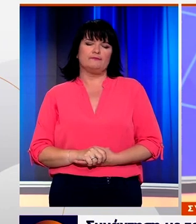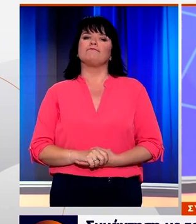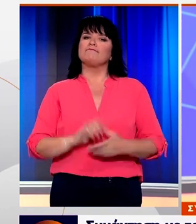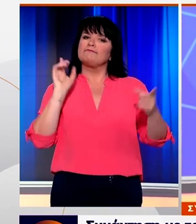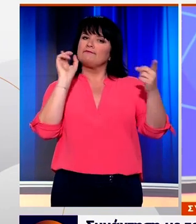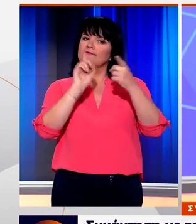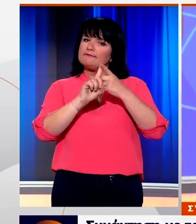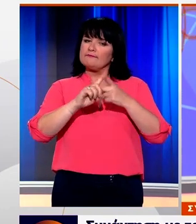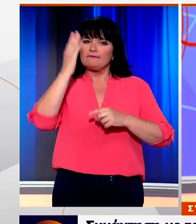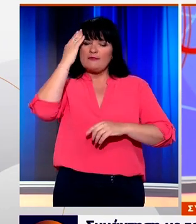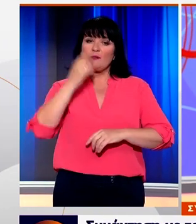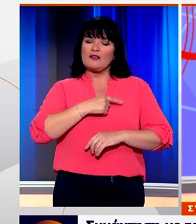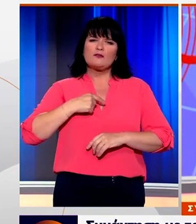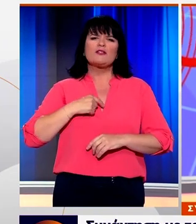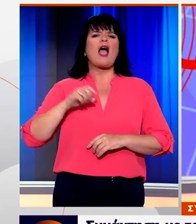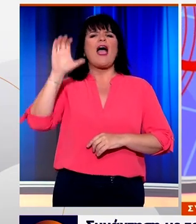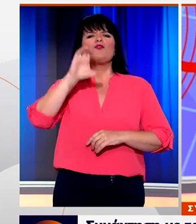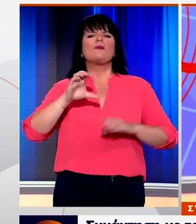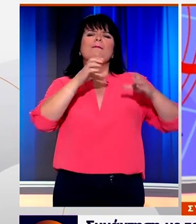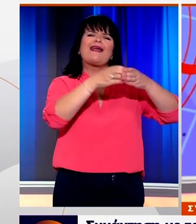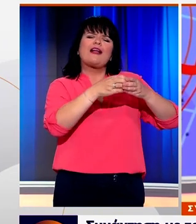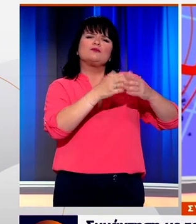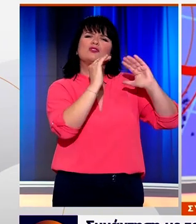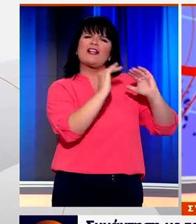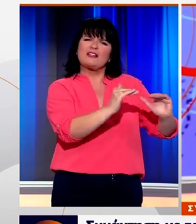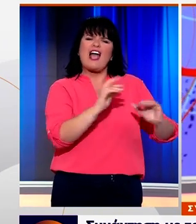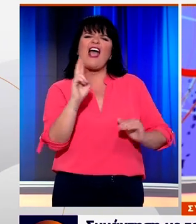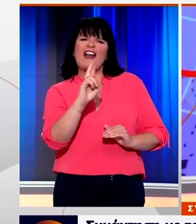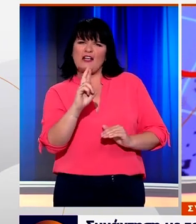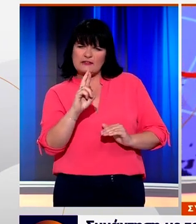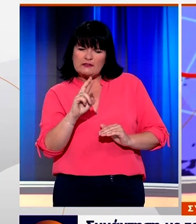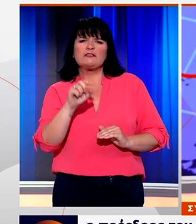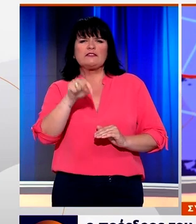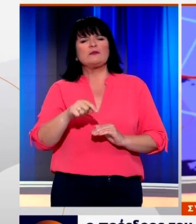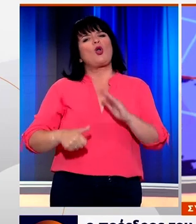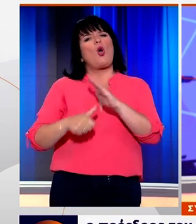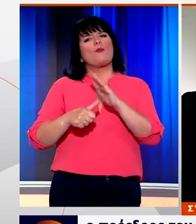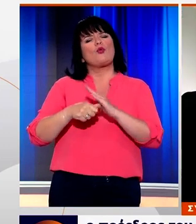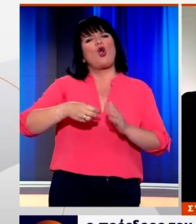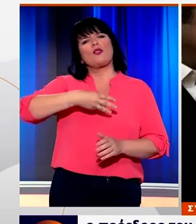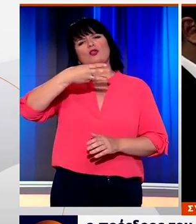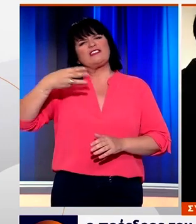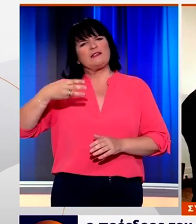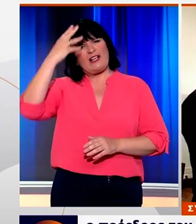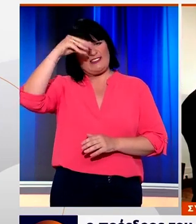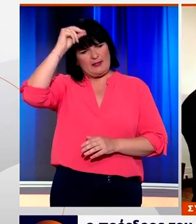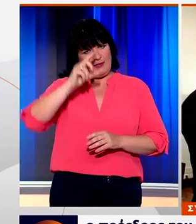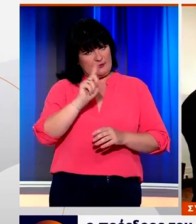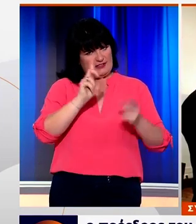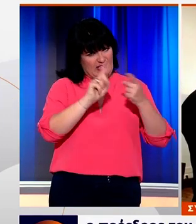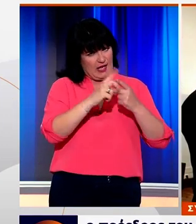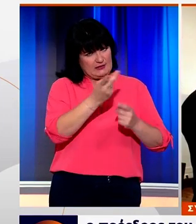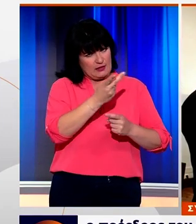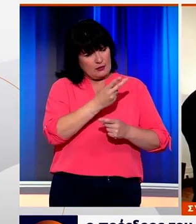Συνάντηση με τον επικεφαλής του Ευρωπαϊκού Μηχανισμού Σταθερότητας Κλάους Ρέγκλινγκ, είχε ο πρόεδρος του ΣΥΡΙΖΑ Αλέξης Τσίπρας. Ο κύριος